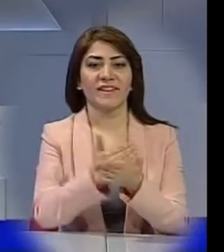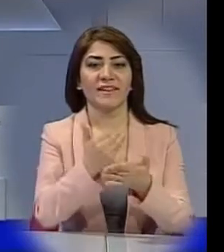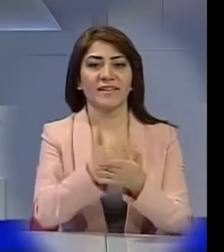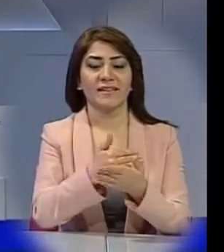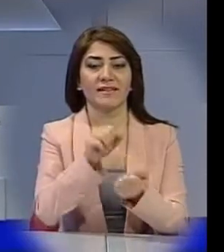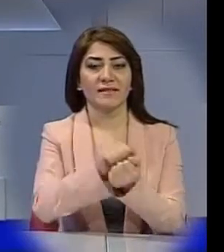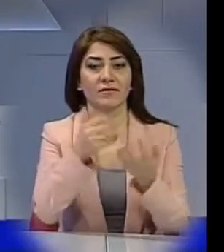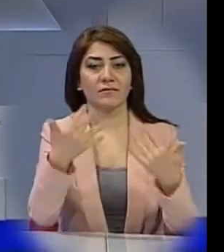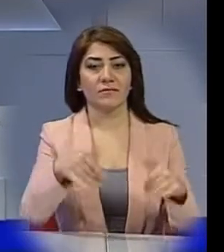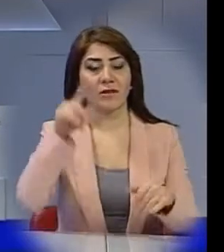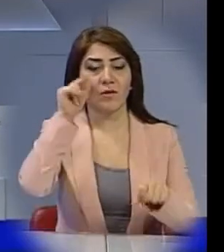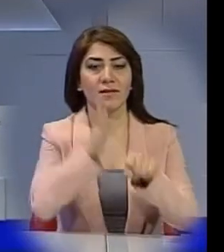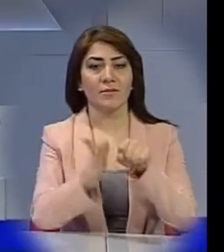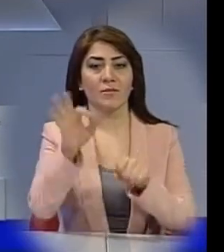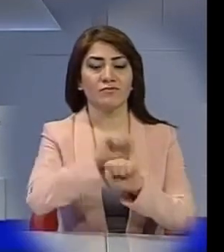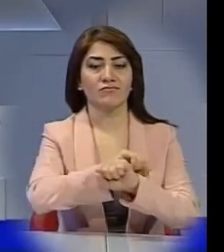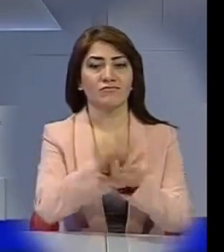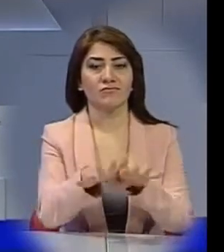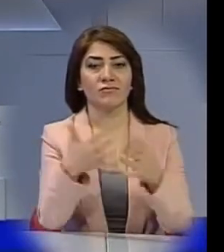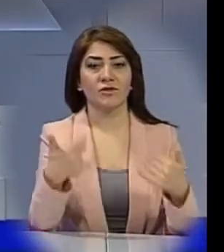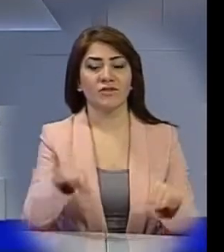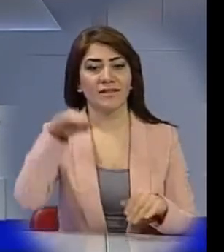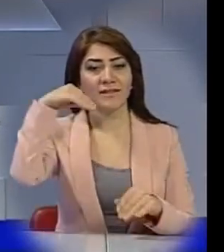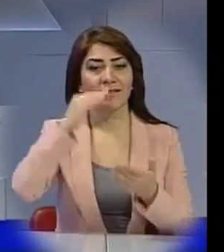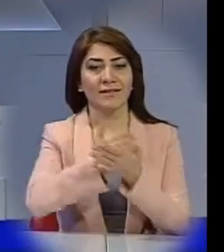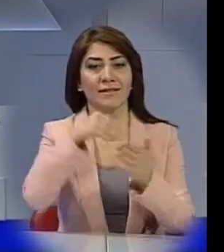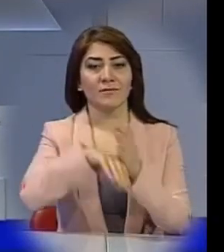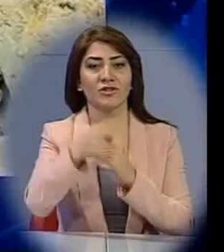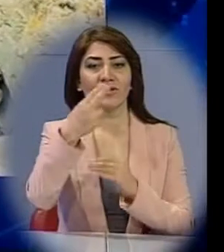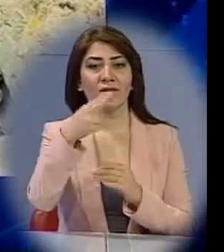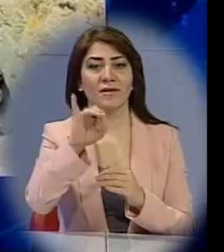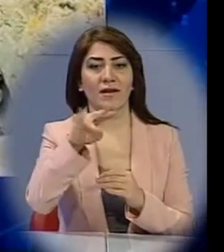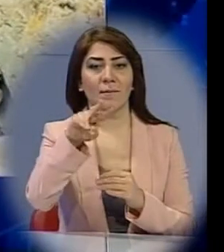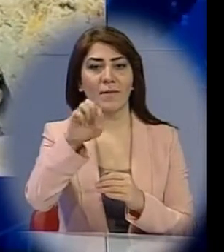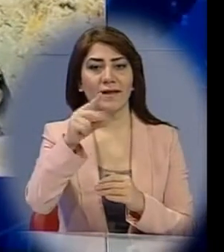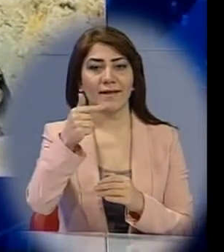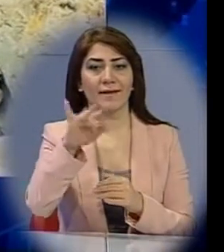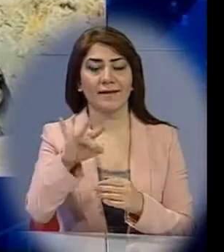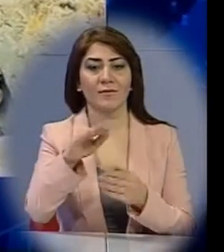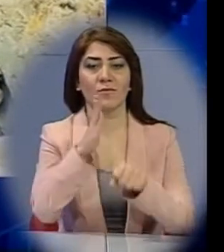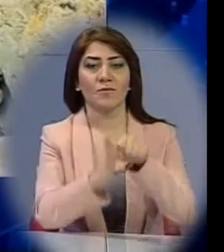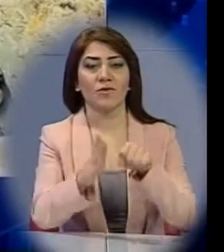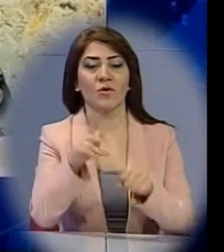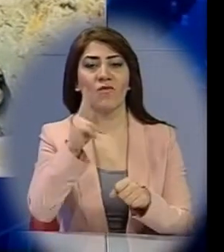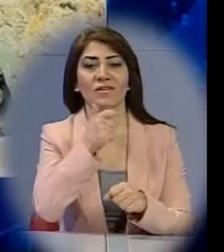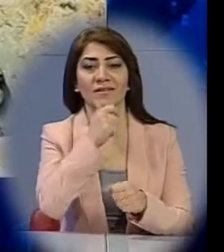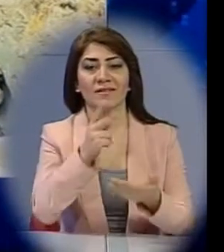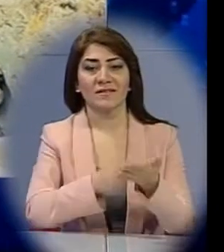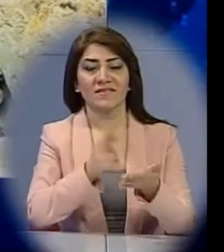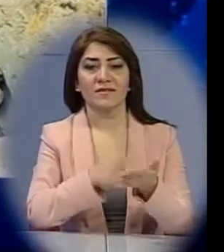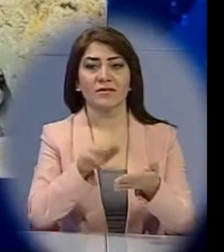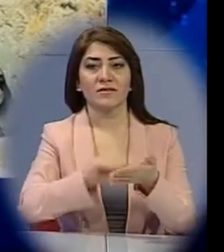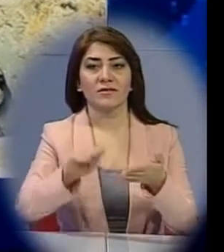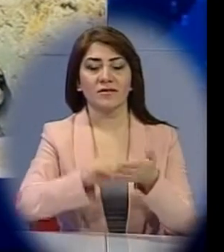լույս տեսել հայոց ծեղասպանության մասին։ գրկում ներկացված են դիարբեքիրում տեղյունեցած կոտորացներ նստականատեսների։ Քրկի հեղինակներ